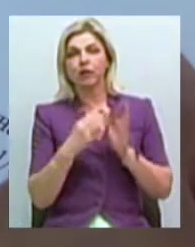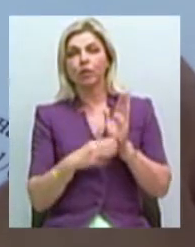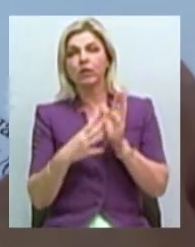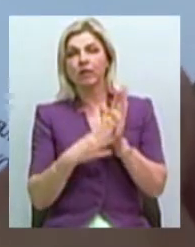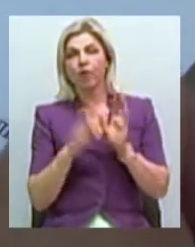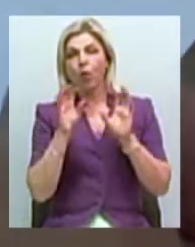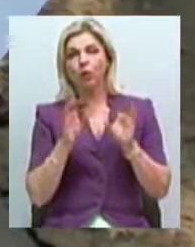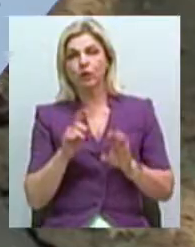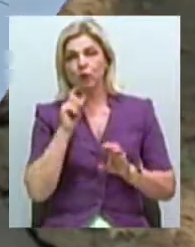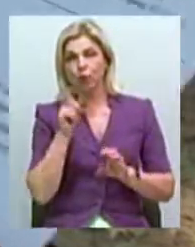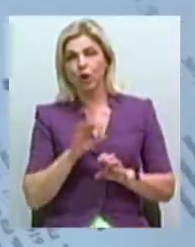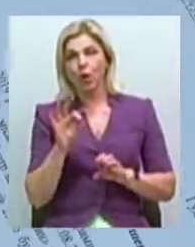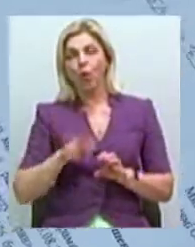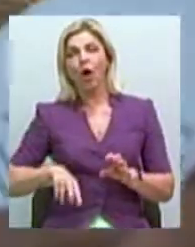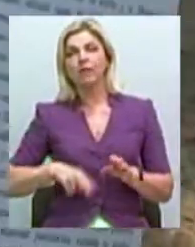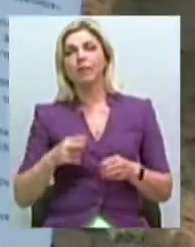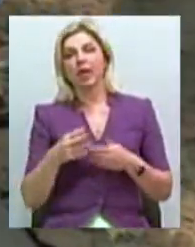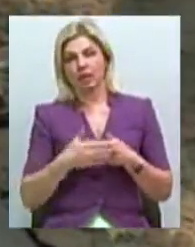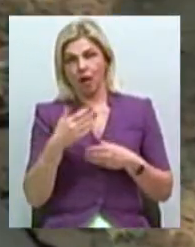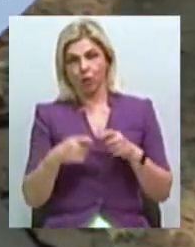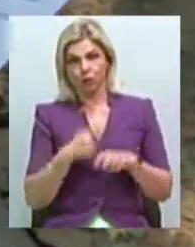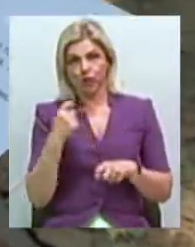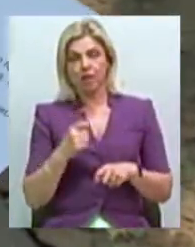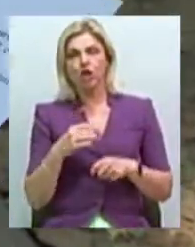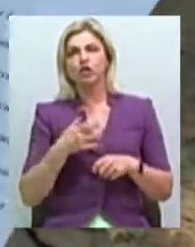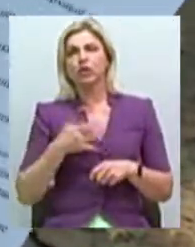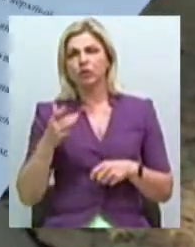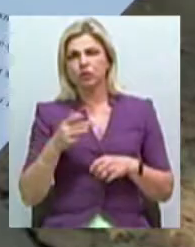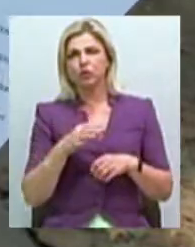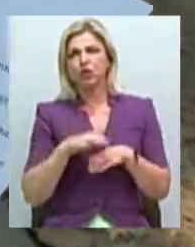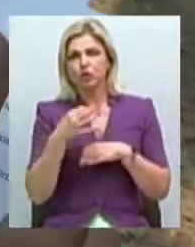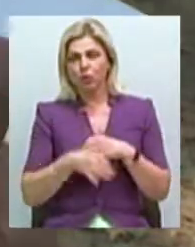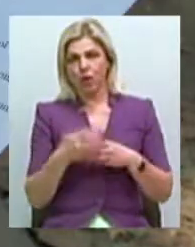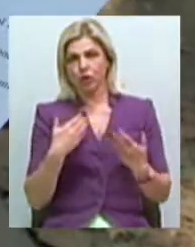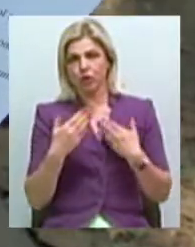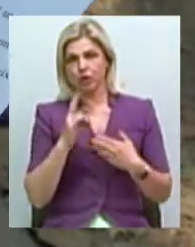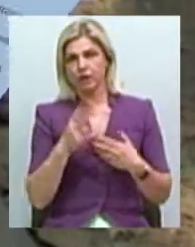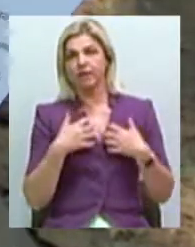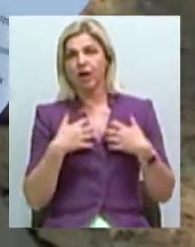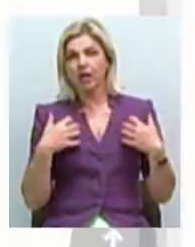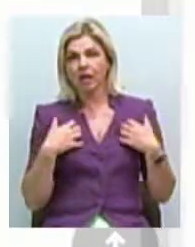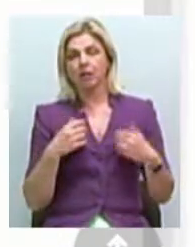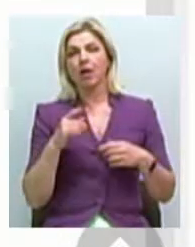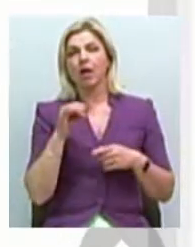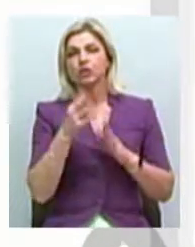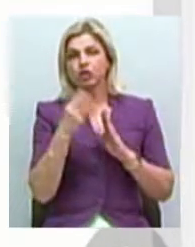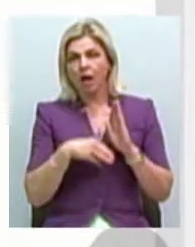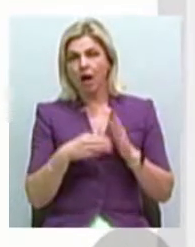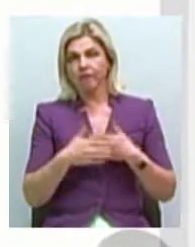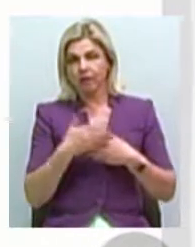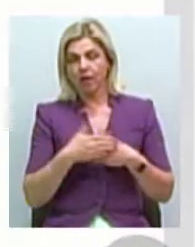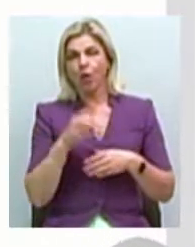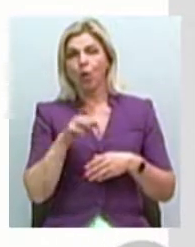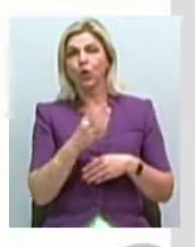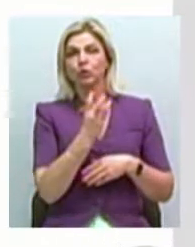Кодексу України про адміністративні правопорушення. Жорстоке поводження з тваринами, що передбачає накладення штрафу від 300